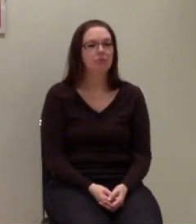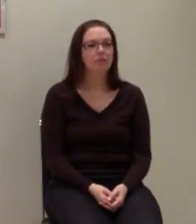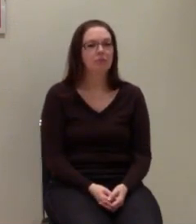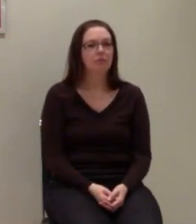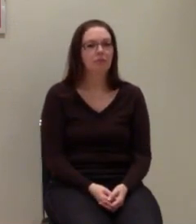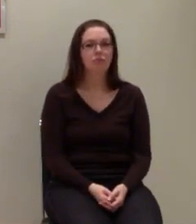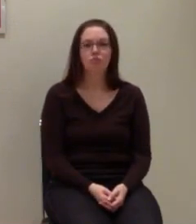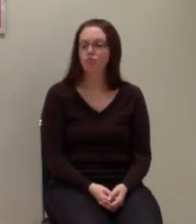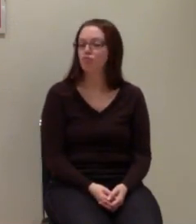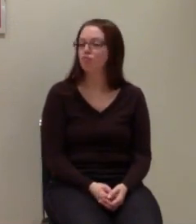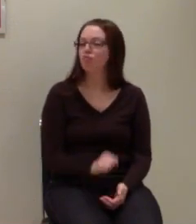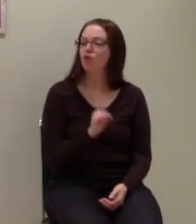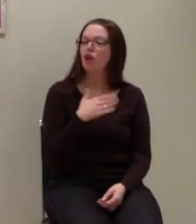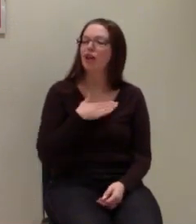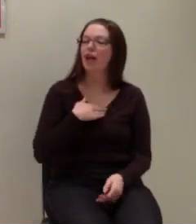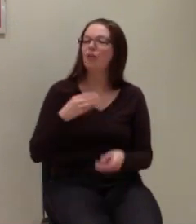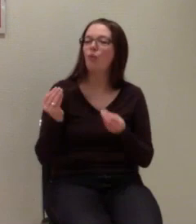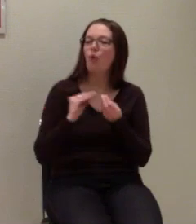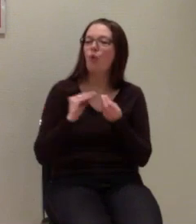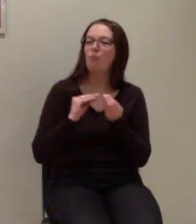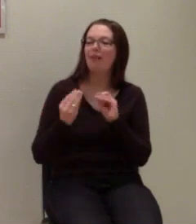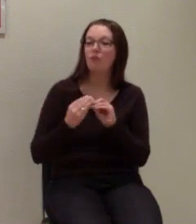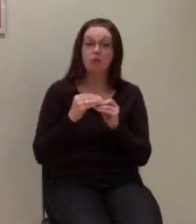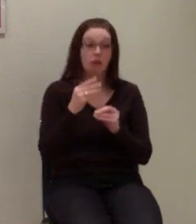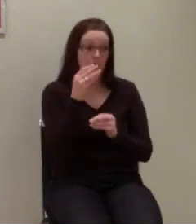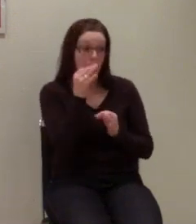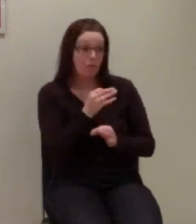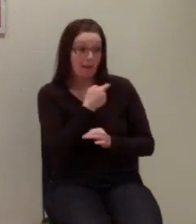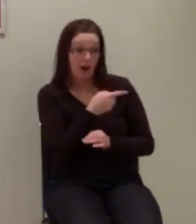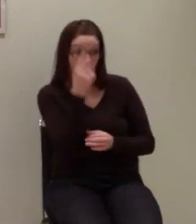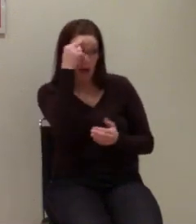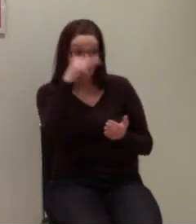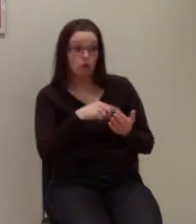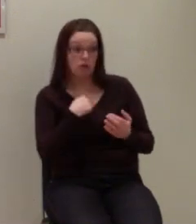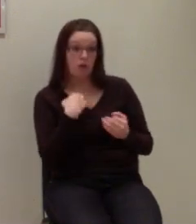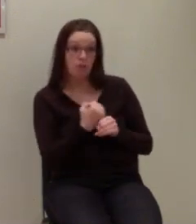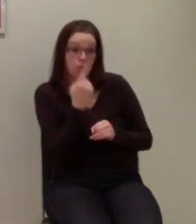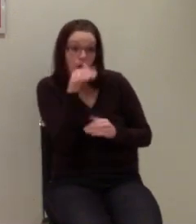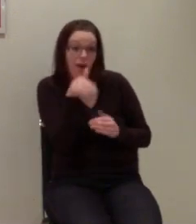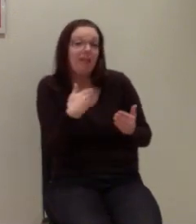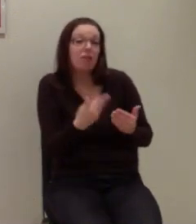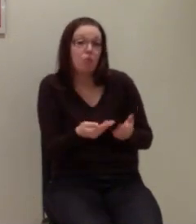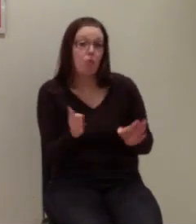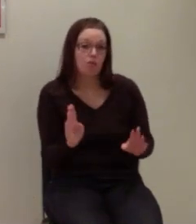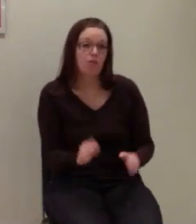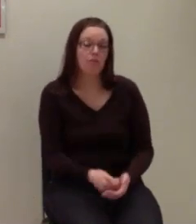Das können wir gerne kombinieren. Also wenn alle einverstanden sind, dann mache ich das. Ich biete es gerade nur an.